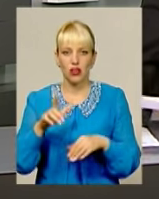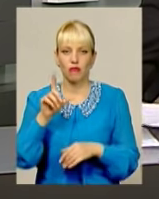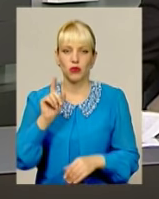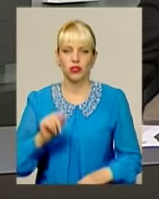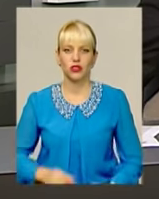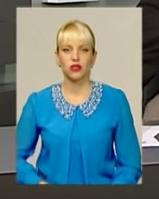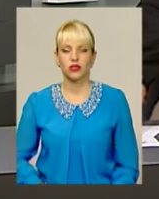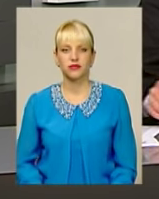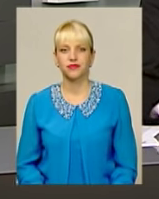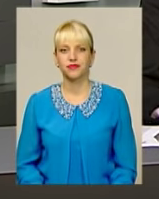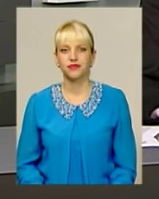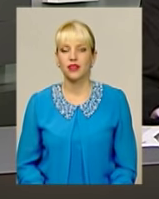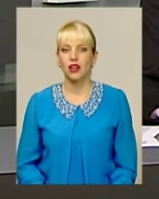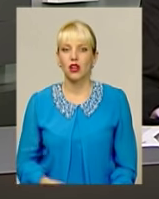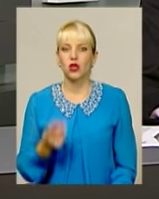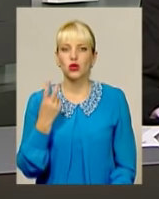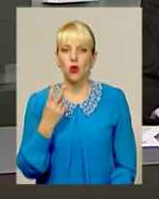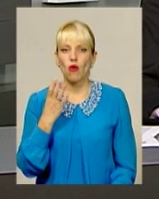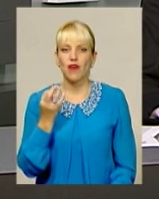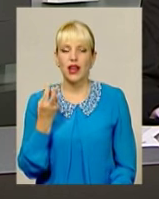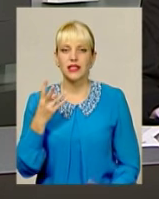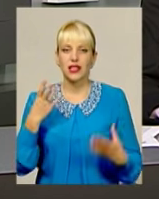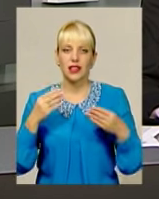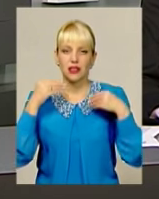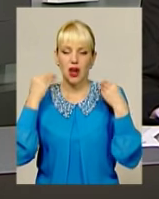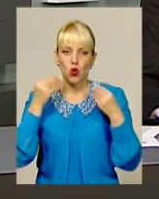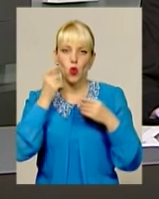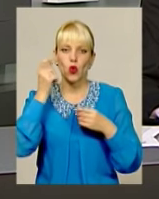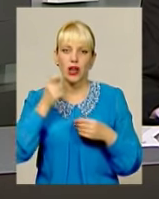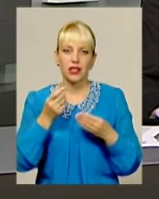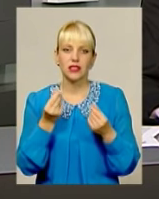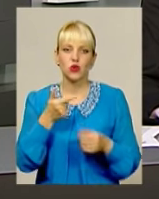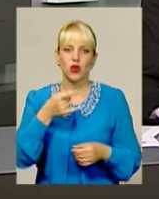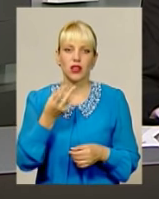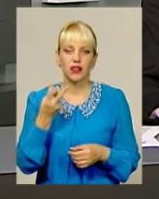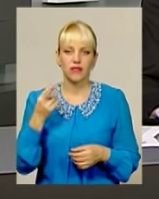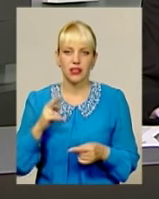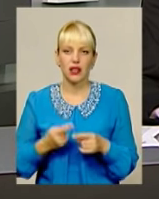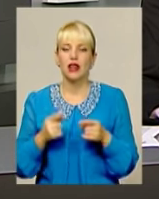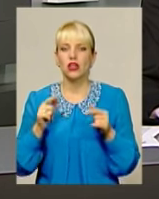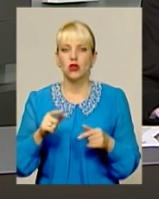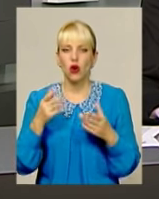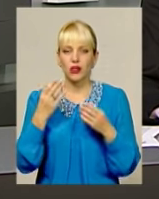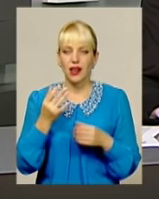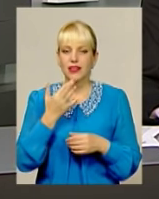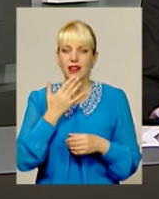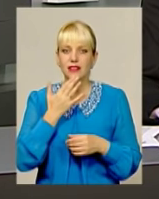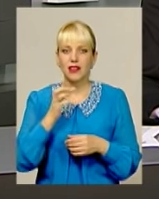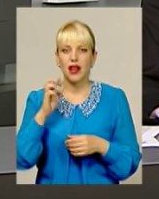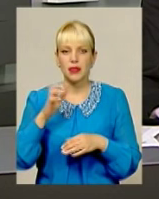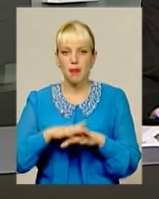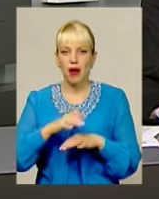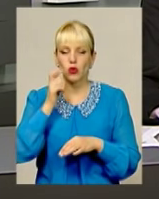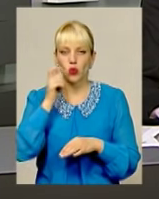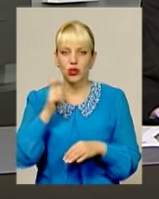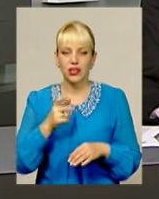понеділок. 2 вересня – день народження української гривні. Саме цього дня, 20 років тому, Національний банк офіційно